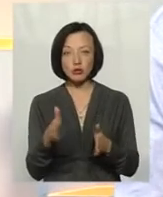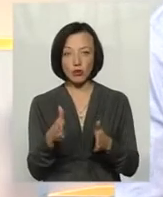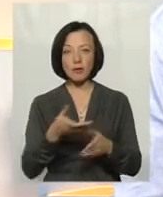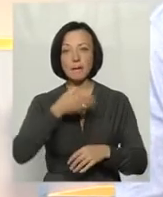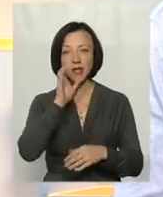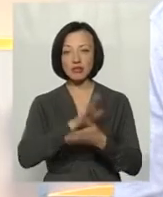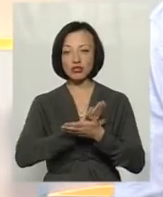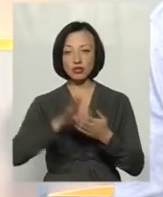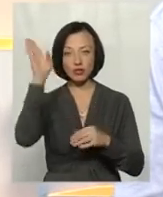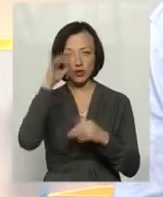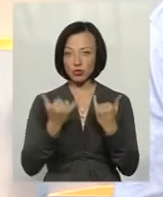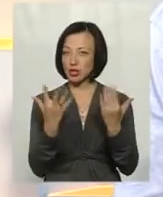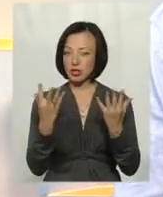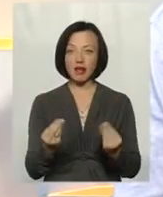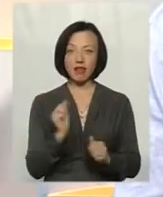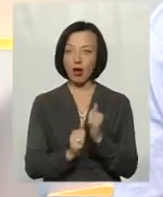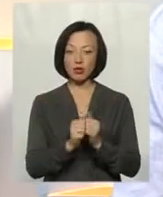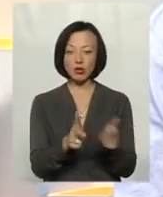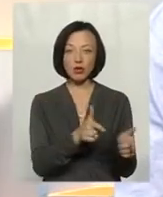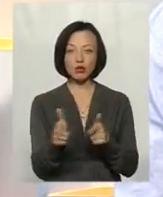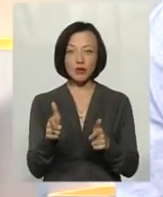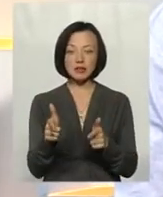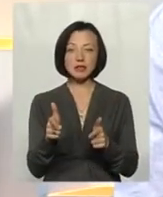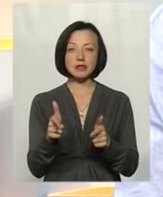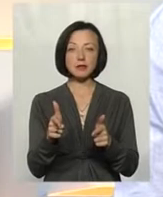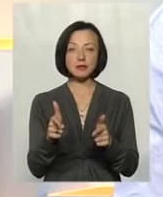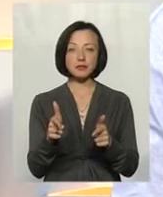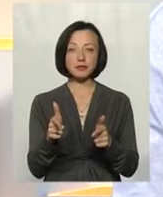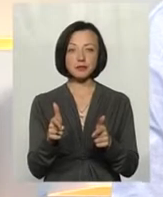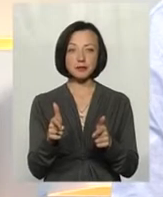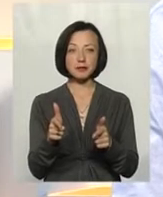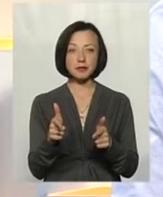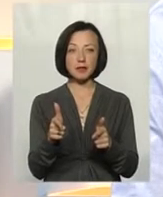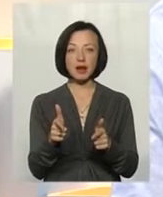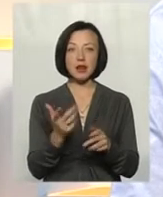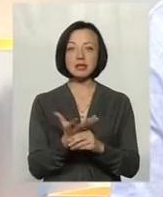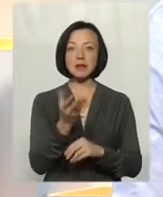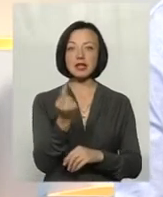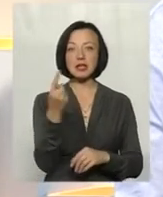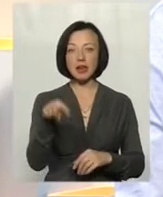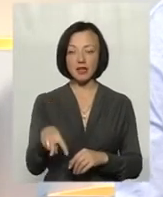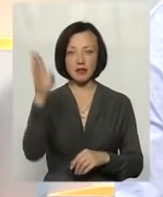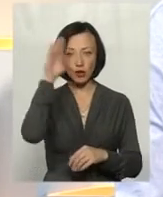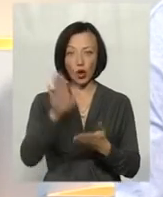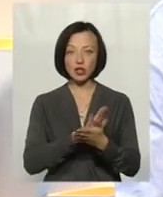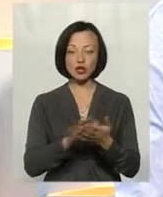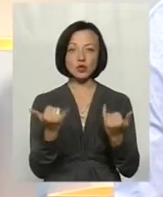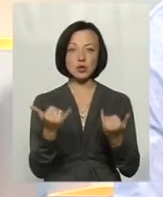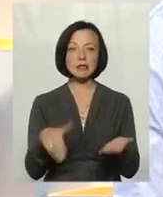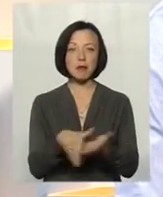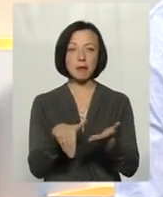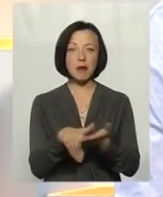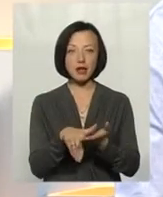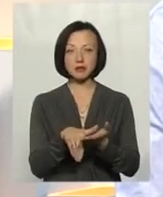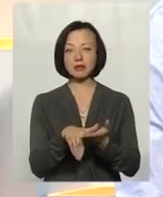чисту воду на сьогоднішній день? Не кожен готовий заплатити за той літр води, щоб очистити сучасними методами,